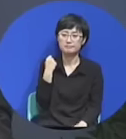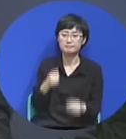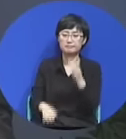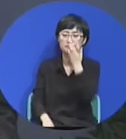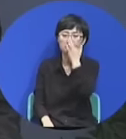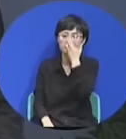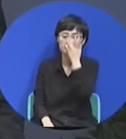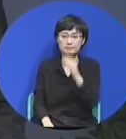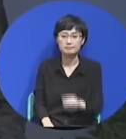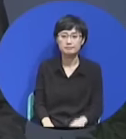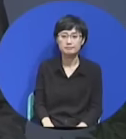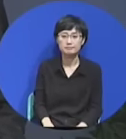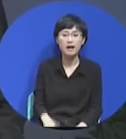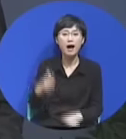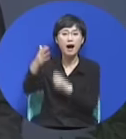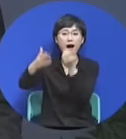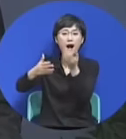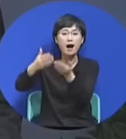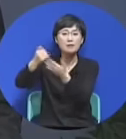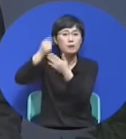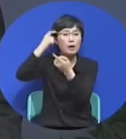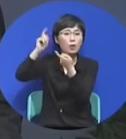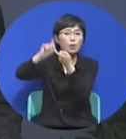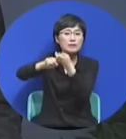하나님의 제일 관심